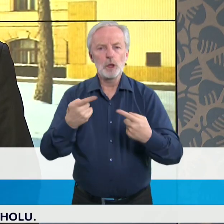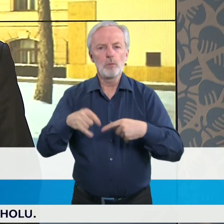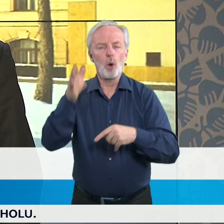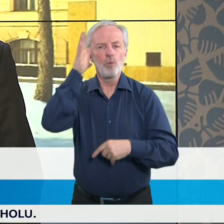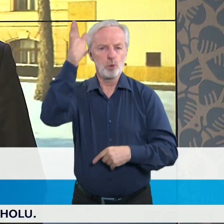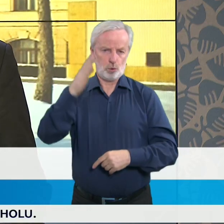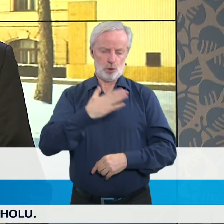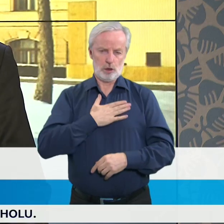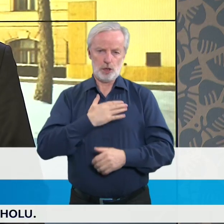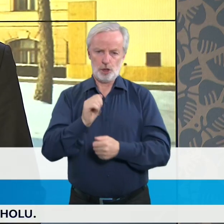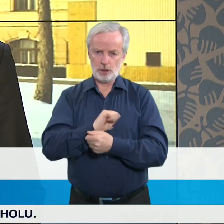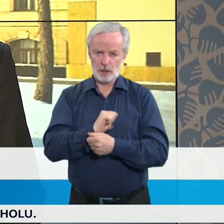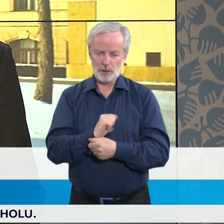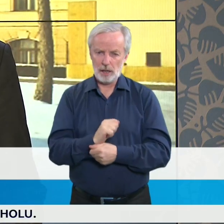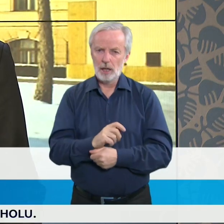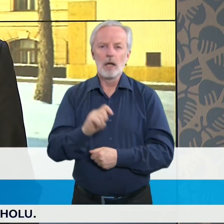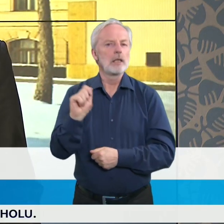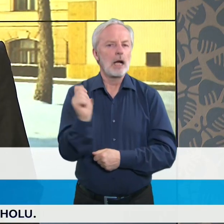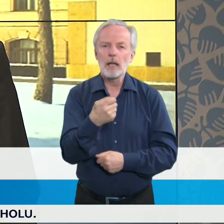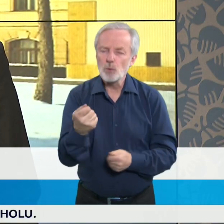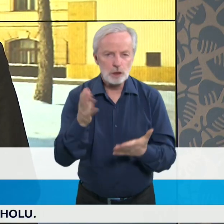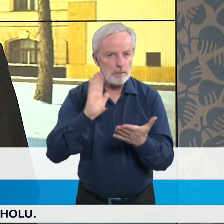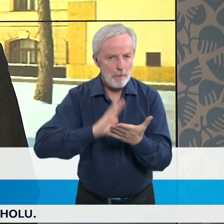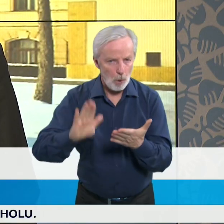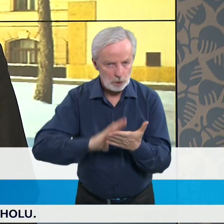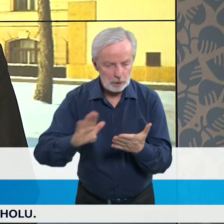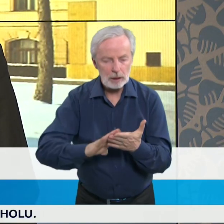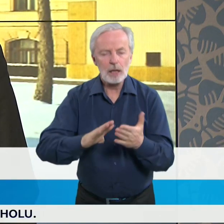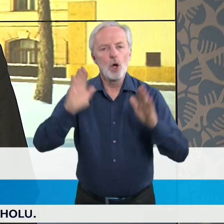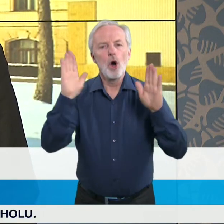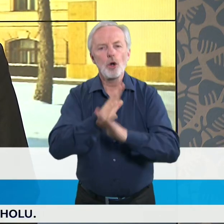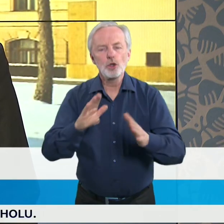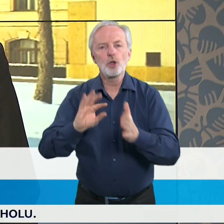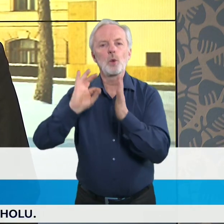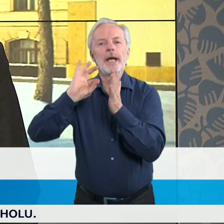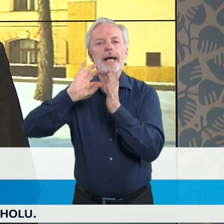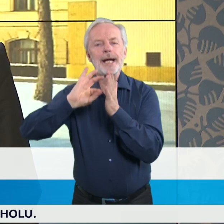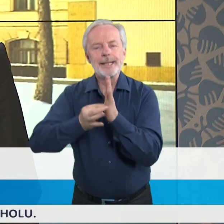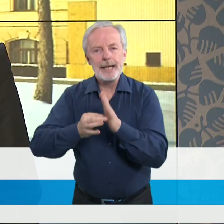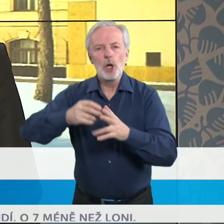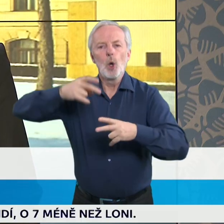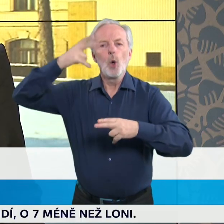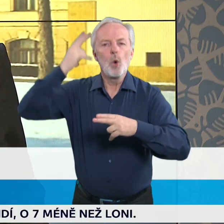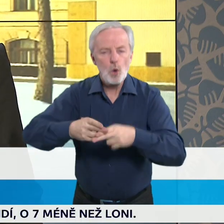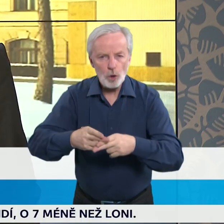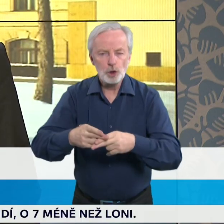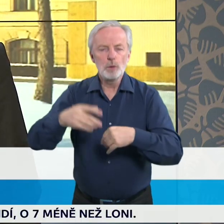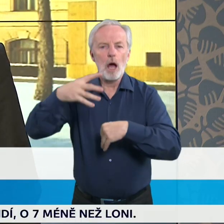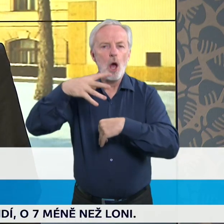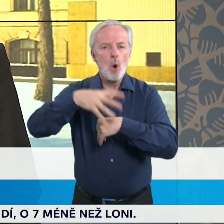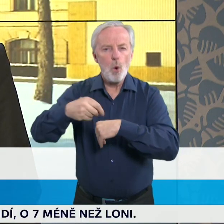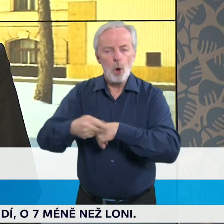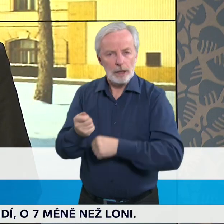asi není otázka, že bychom měli někam spěchat, ale naopak dospět k takovému závěru, který bude sociálně